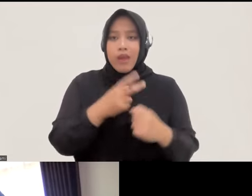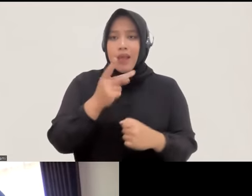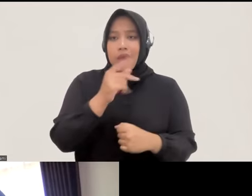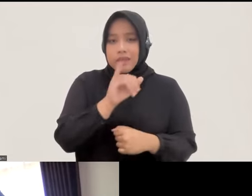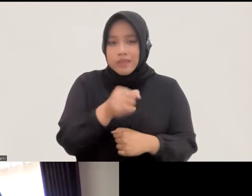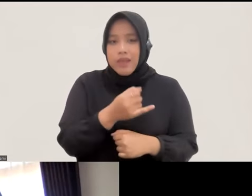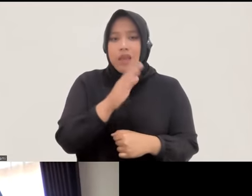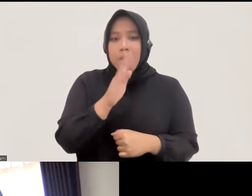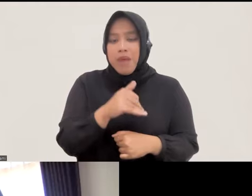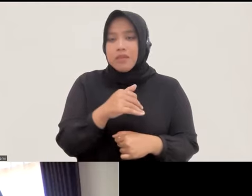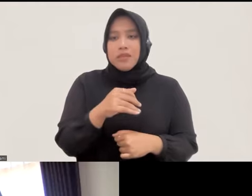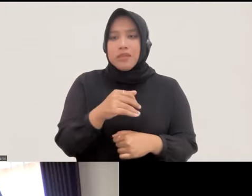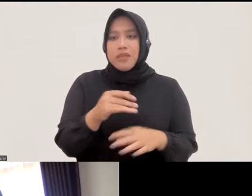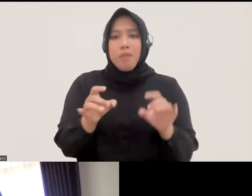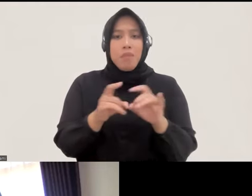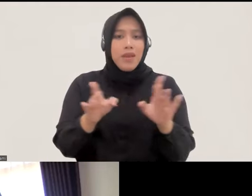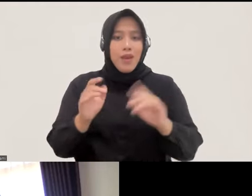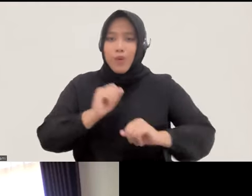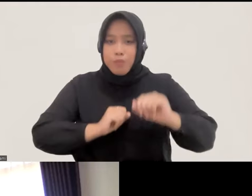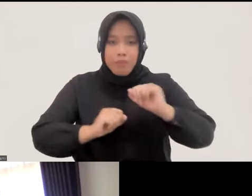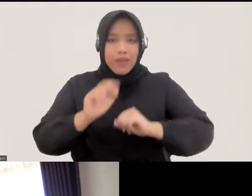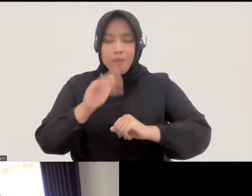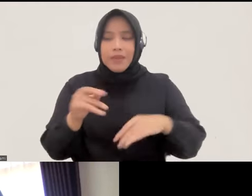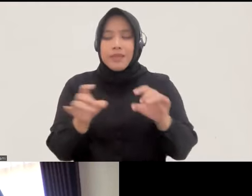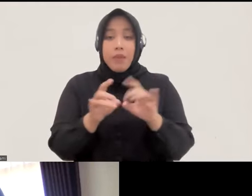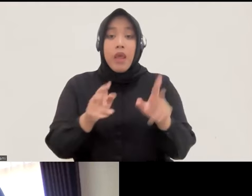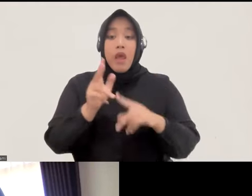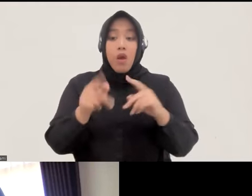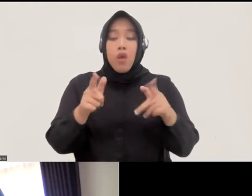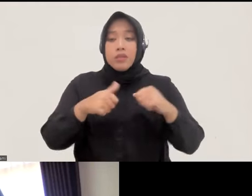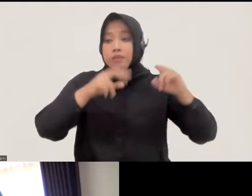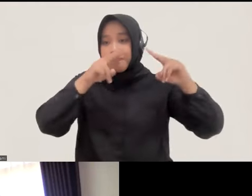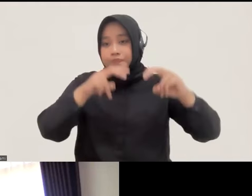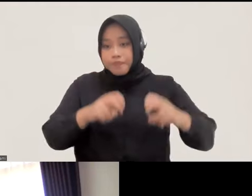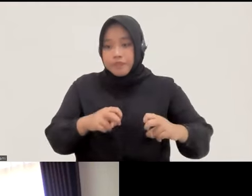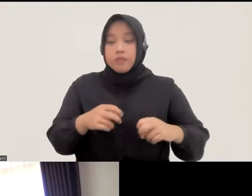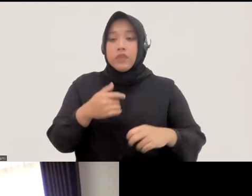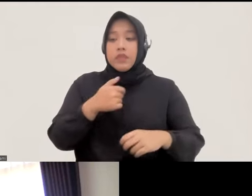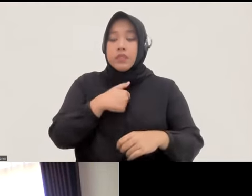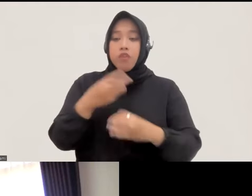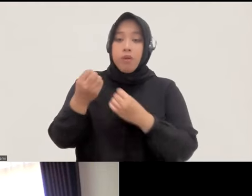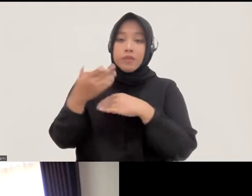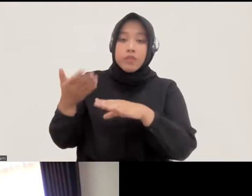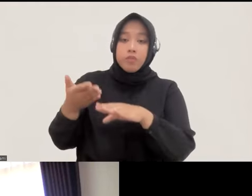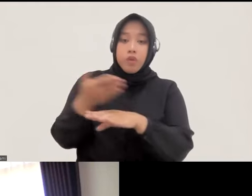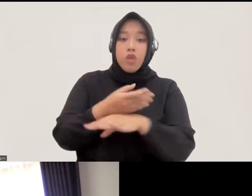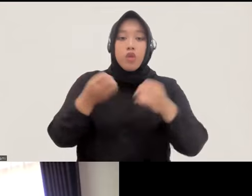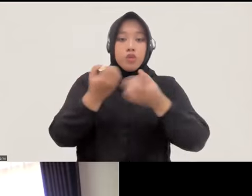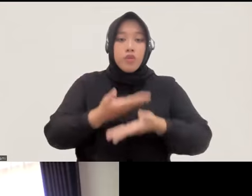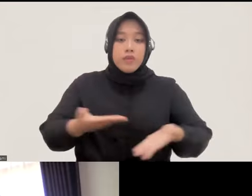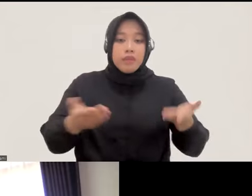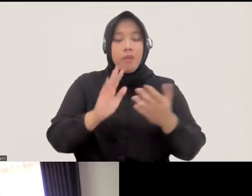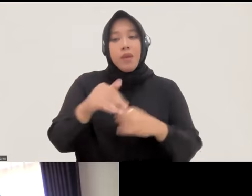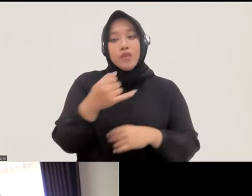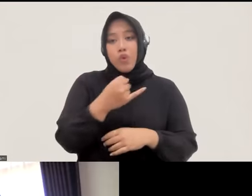masih tidak sama upayanya gitu jadi kalau di hasil penelitian tadi kan saya juga sampaikan bahwa sosialisasinya kurang